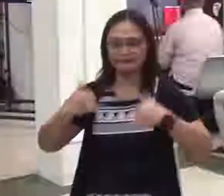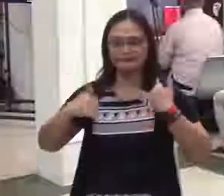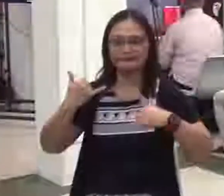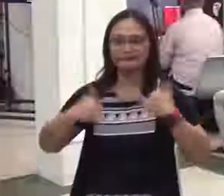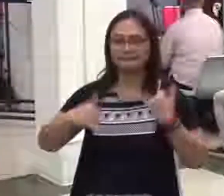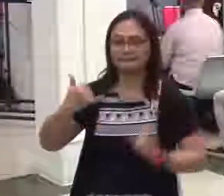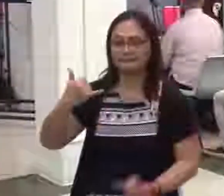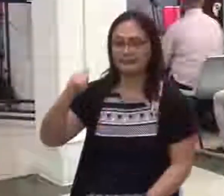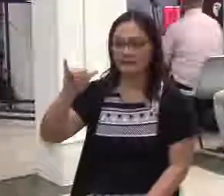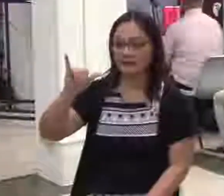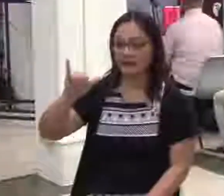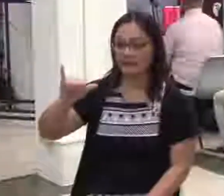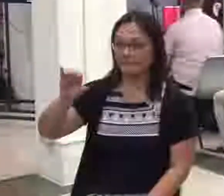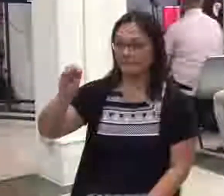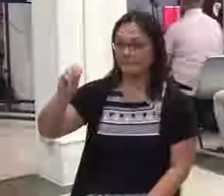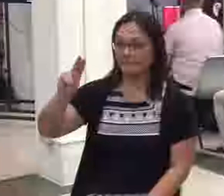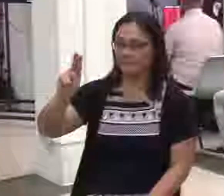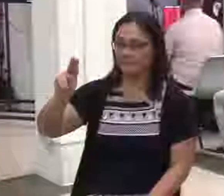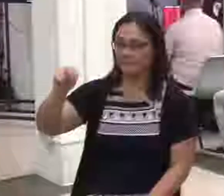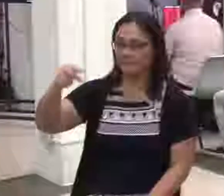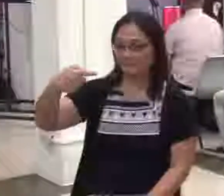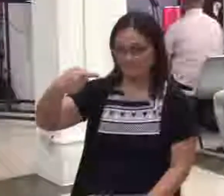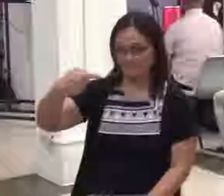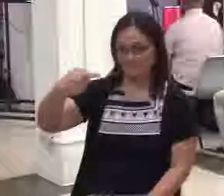Okay? Isipin mo.